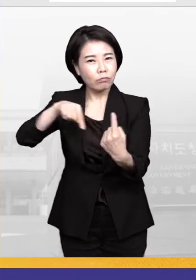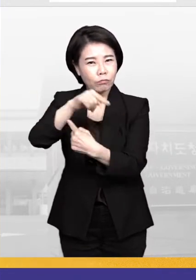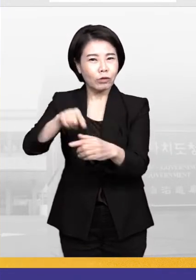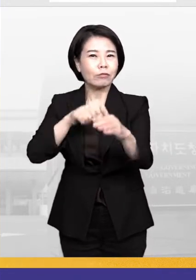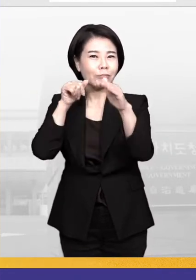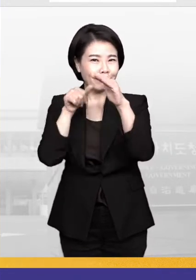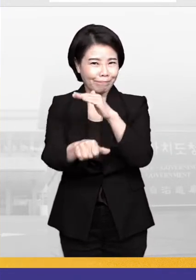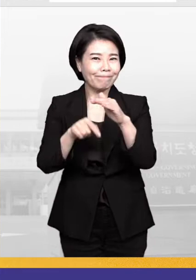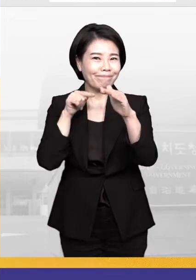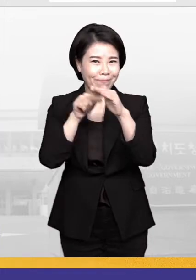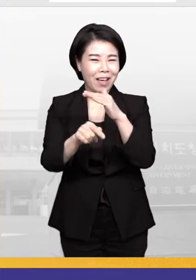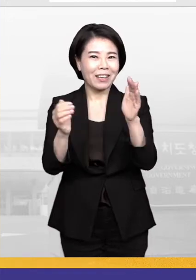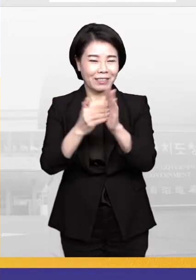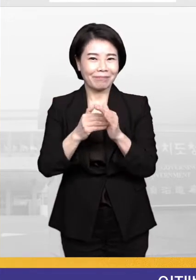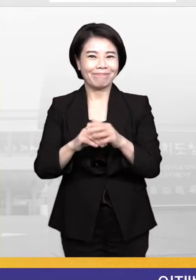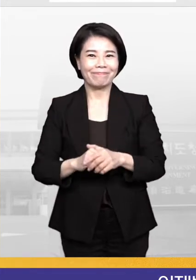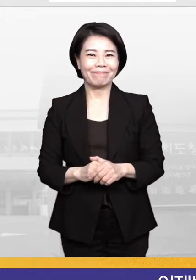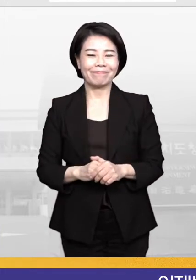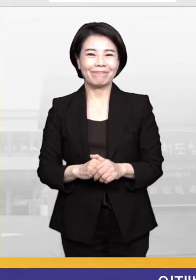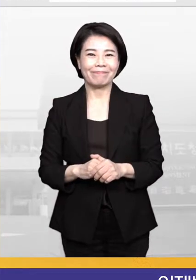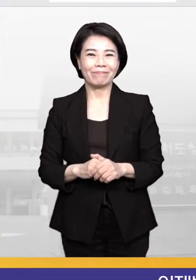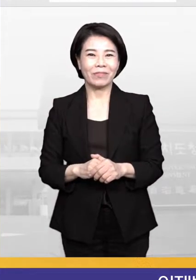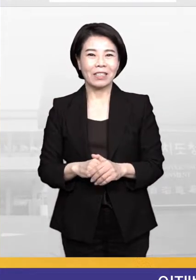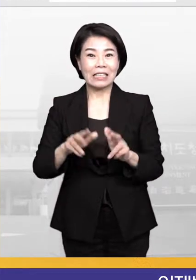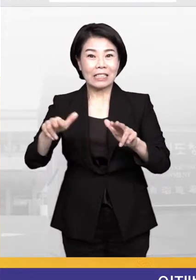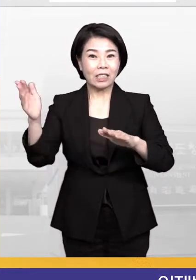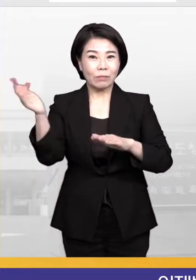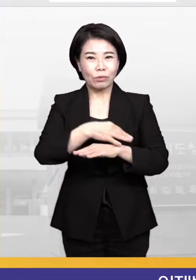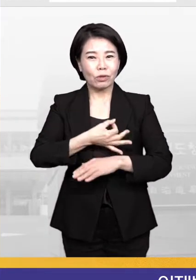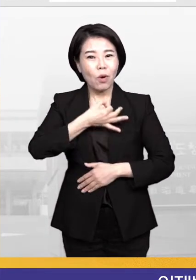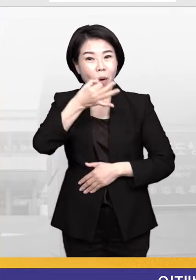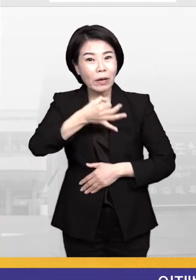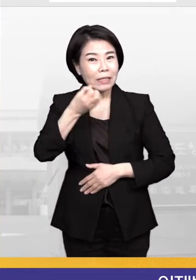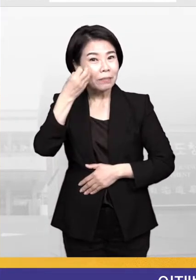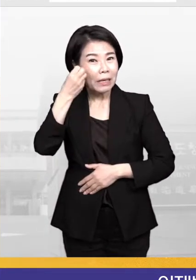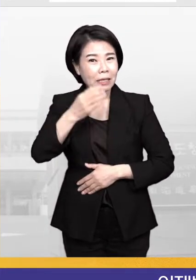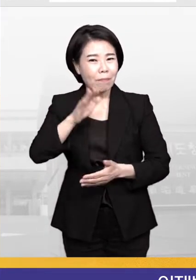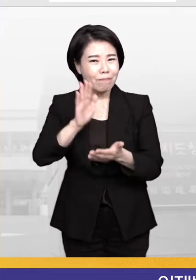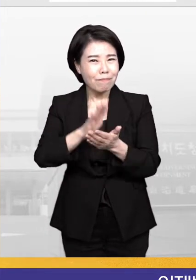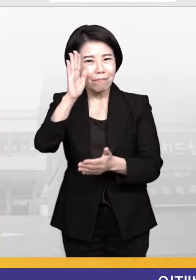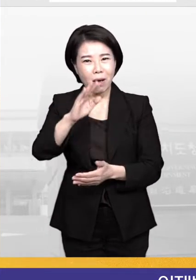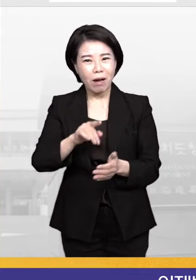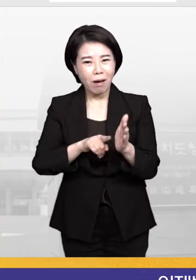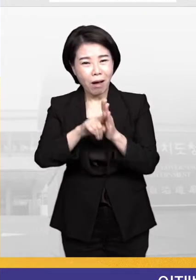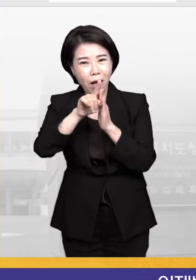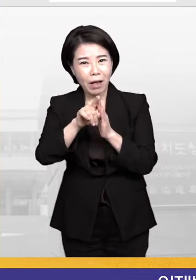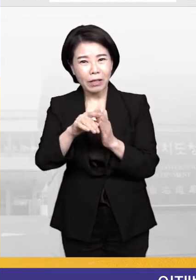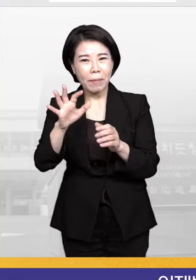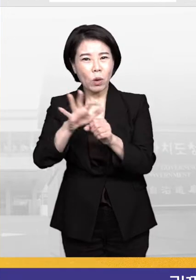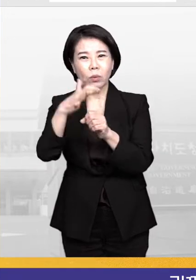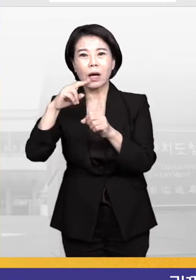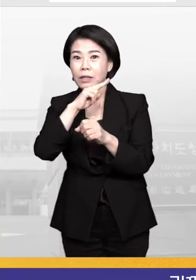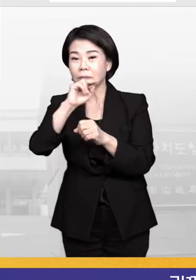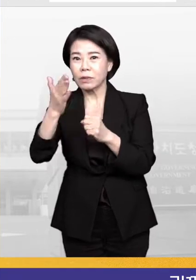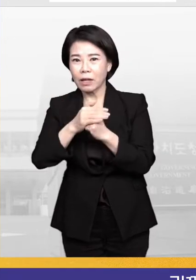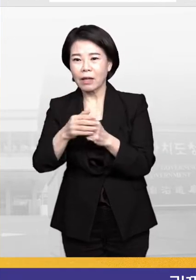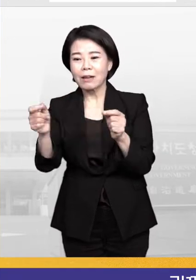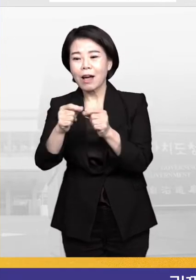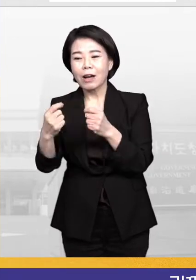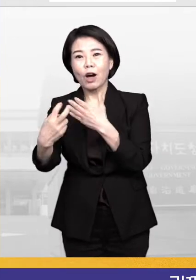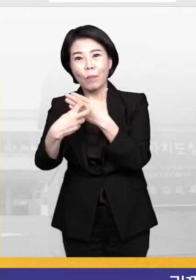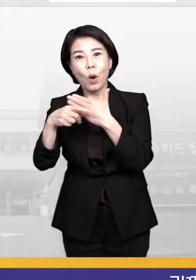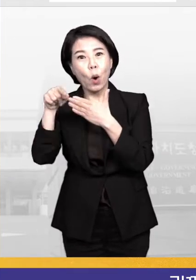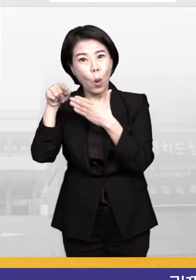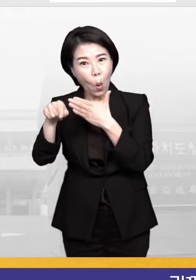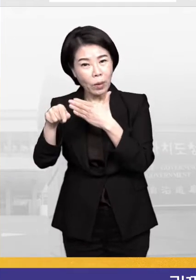있도록 조치한다고 밝혔습니다. 이제부터 호흡기 이상이나 고열 등 코로나 의심 증상이 보일 경우 가까운 진료